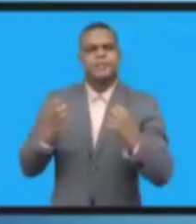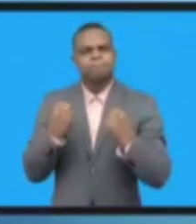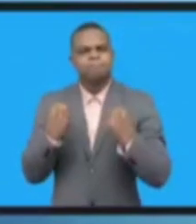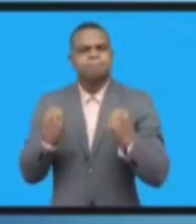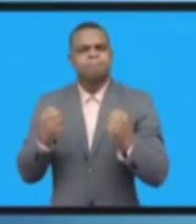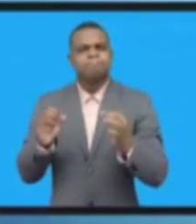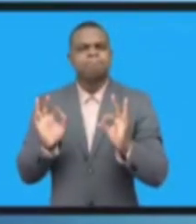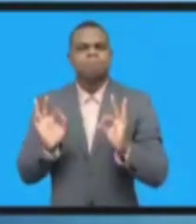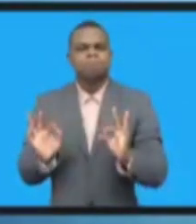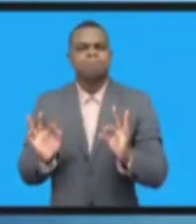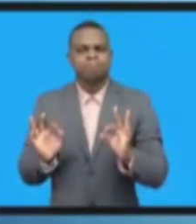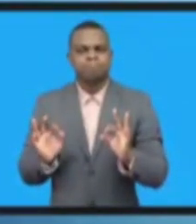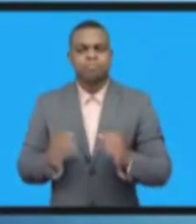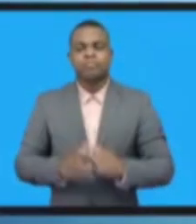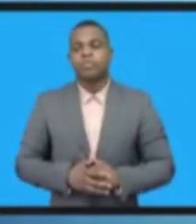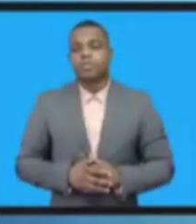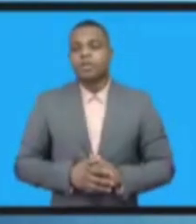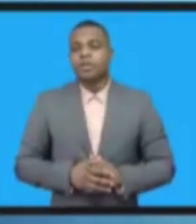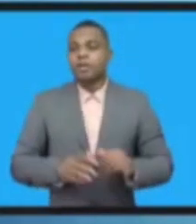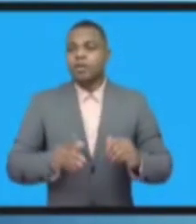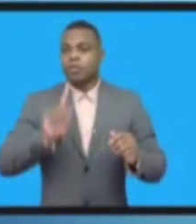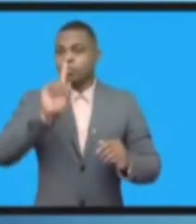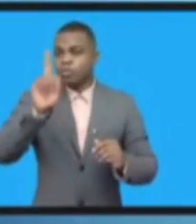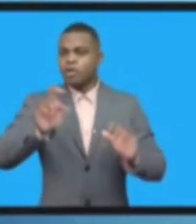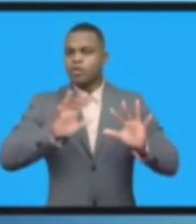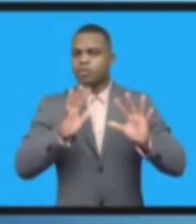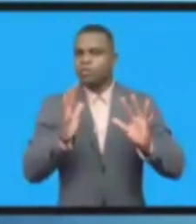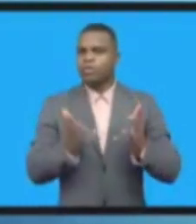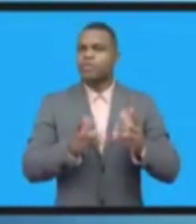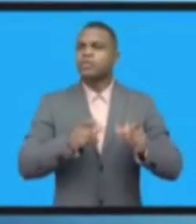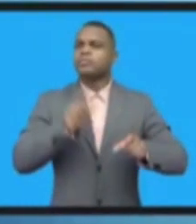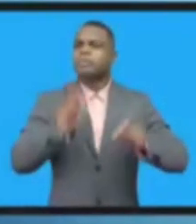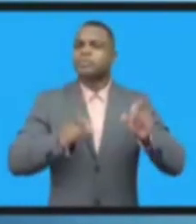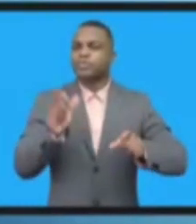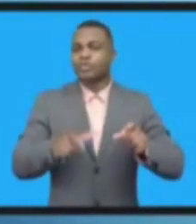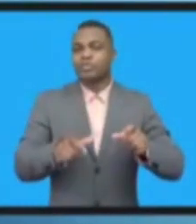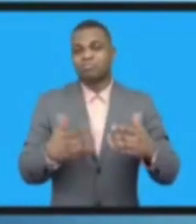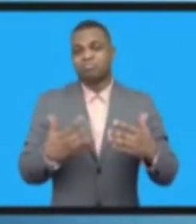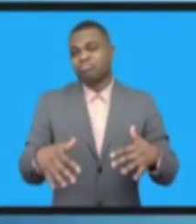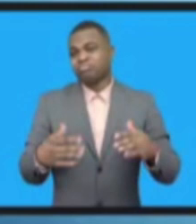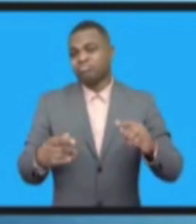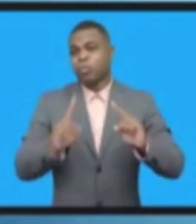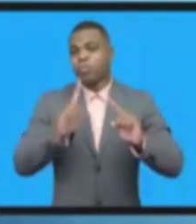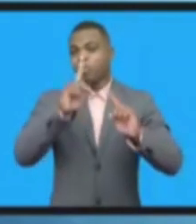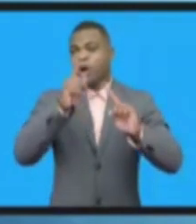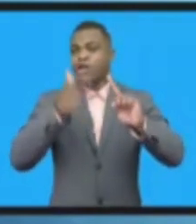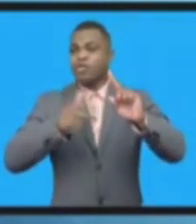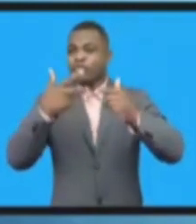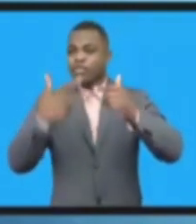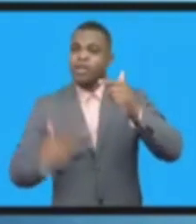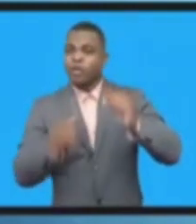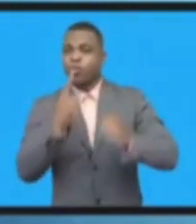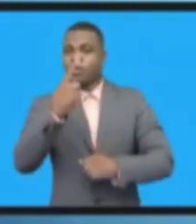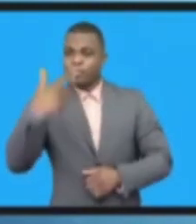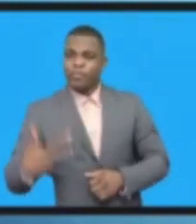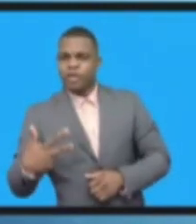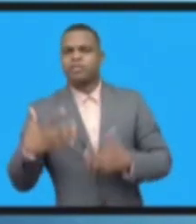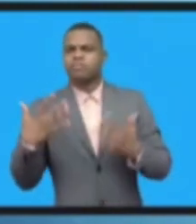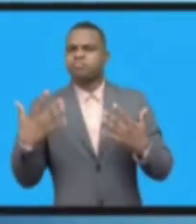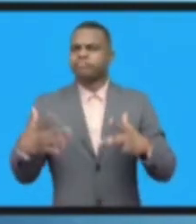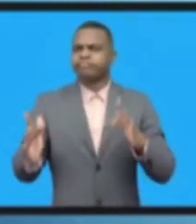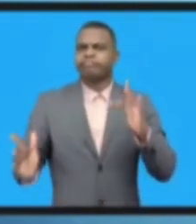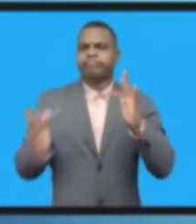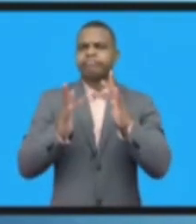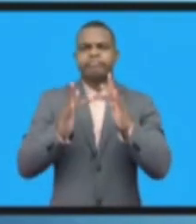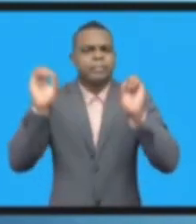интернету. Важно помнить о тех рисках, которые есть у нас, с которыми связаны новые технологии. И для